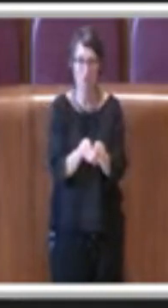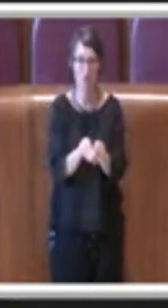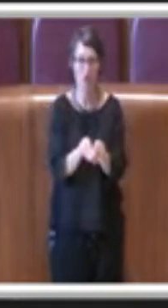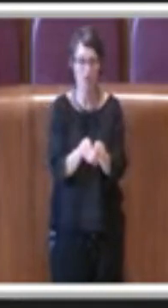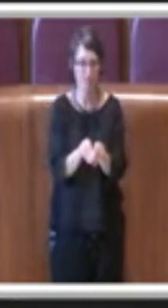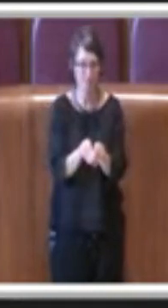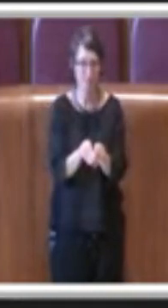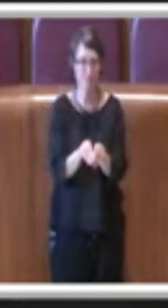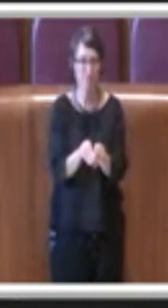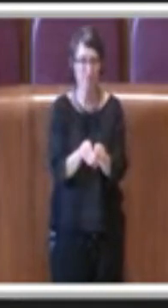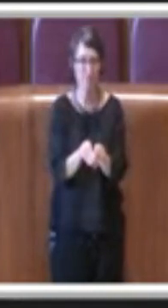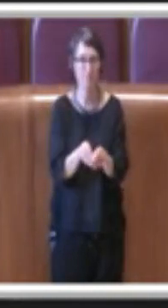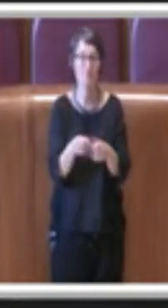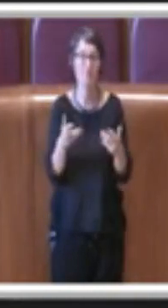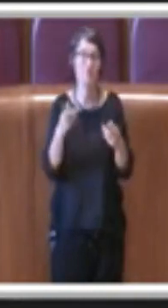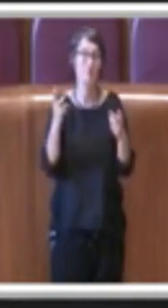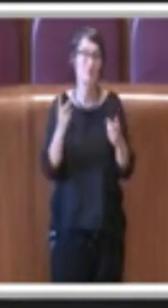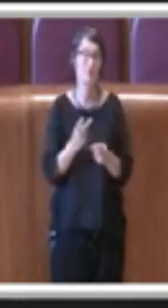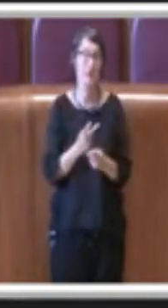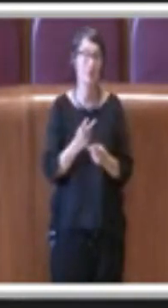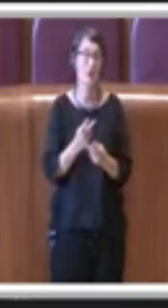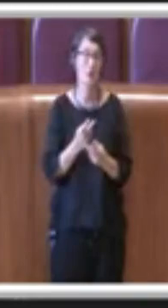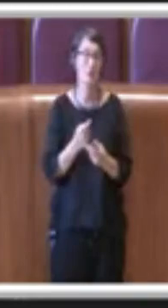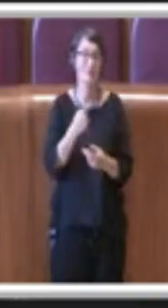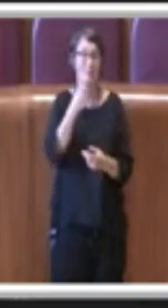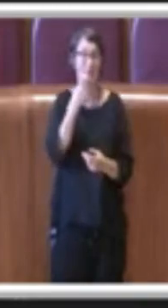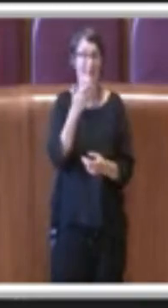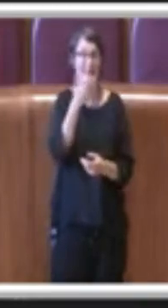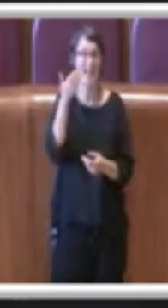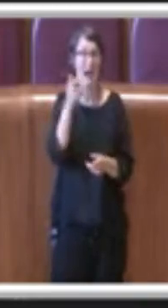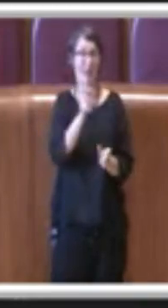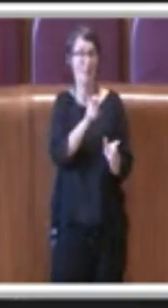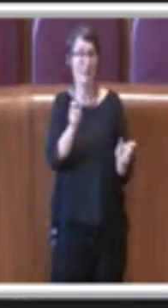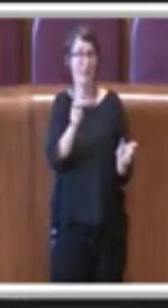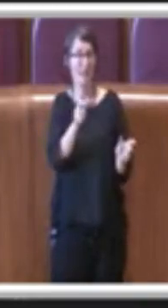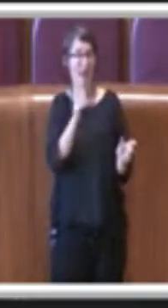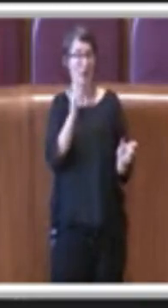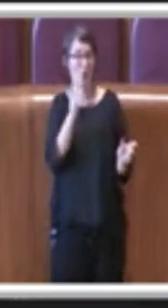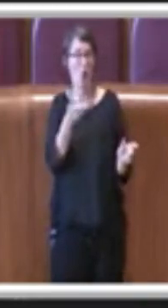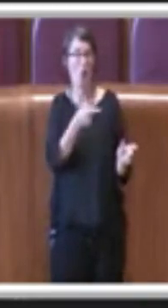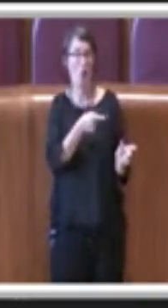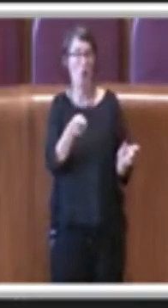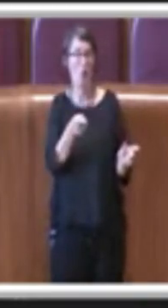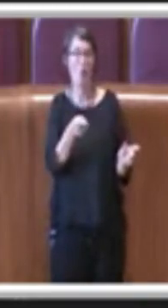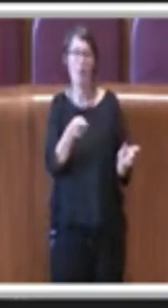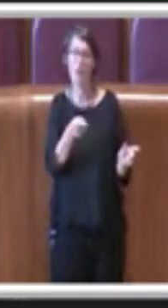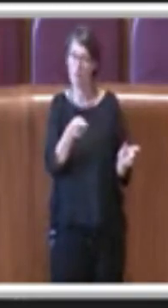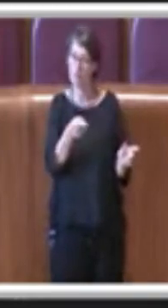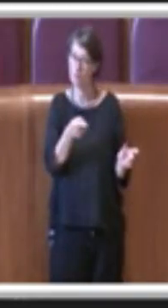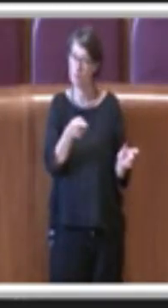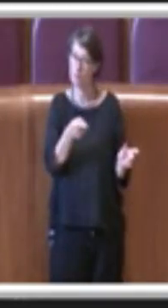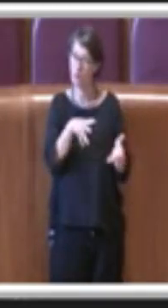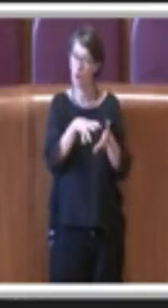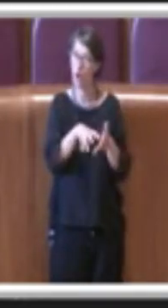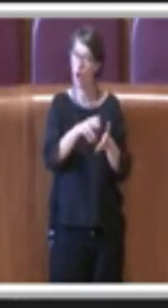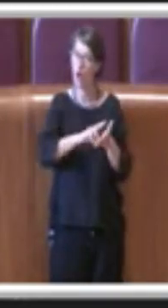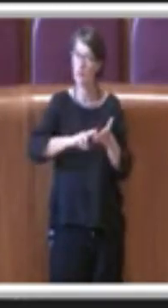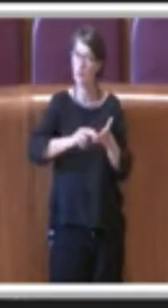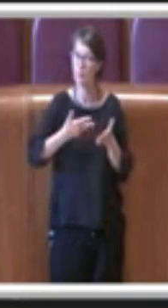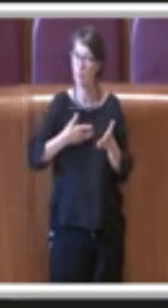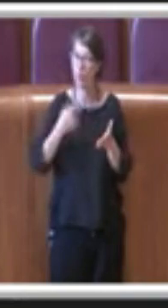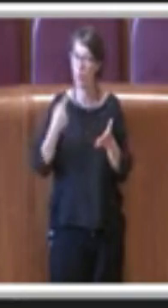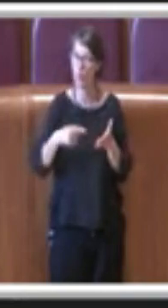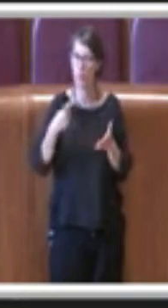che gli albergatori che hanno questa contribuzione sono pochi, sono minimi e sono quelli che poi